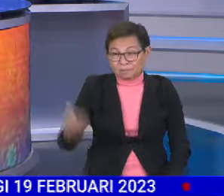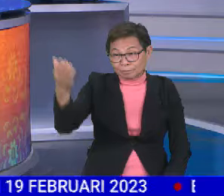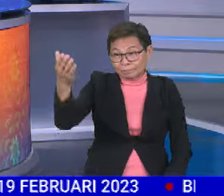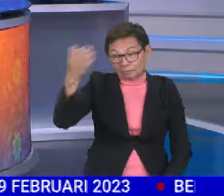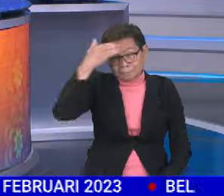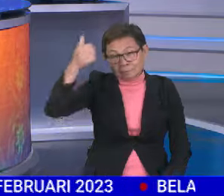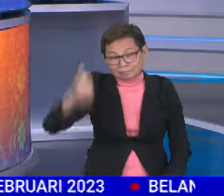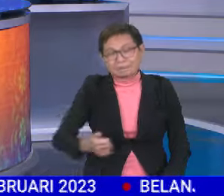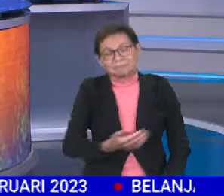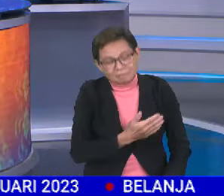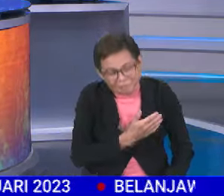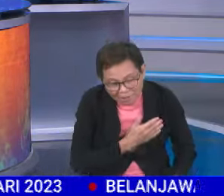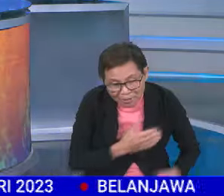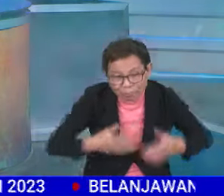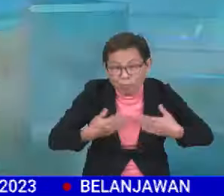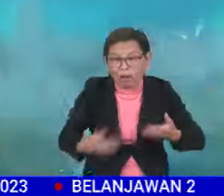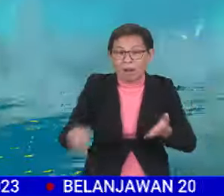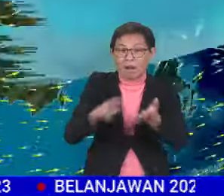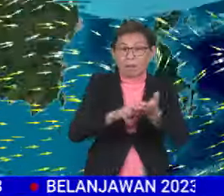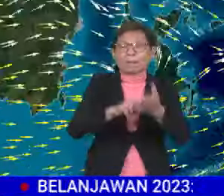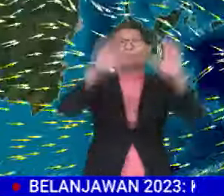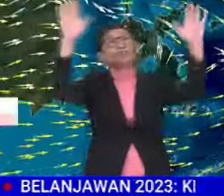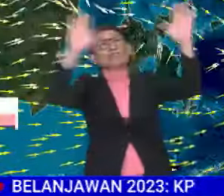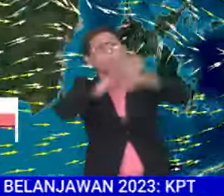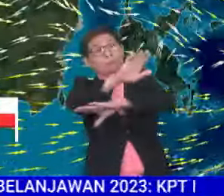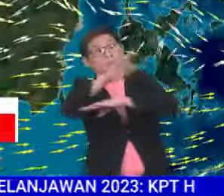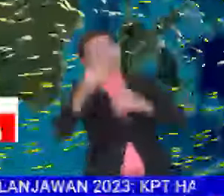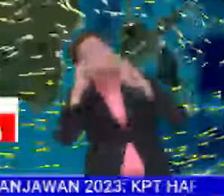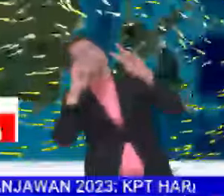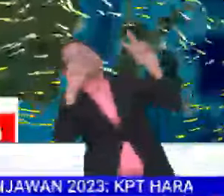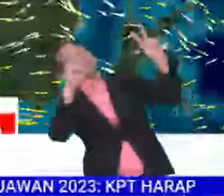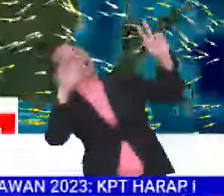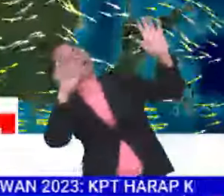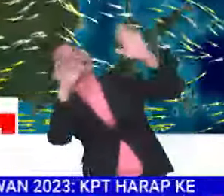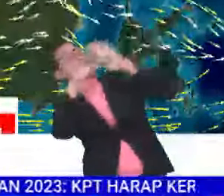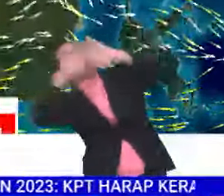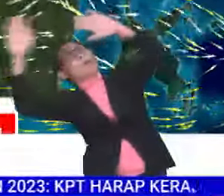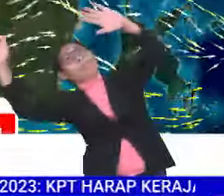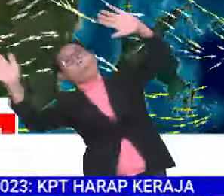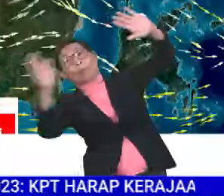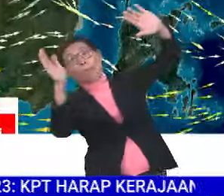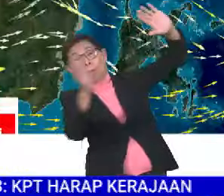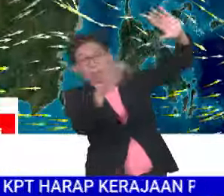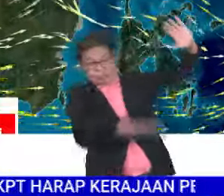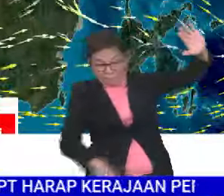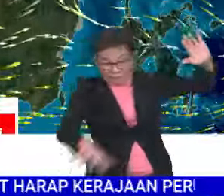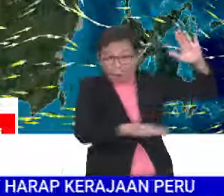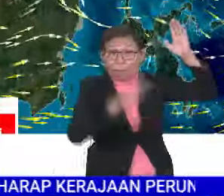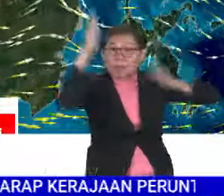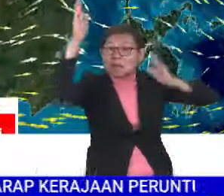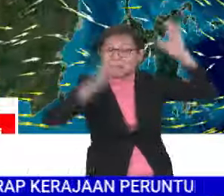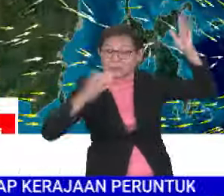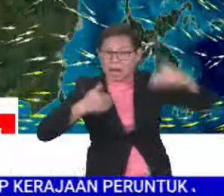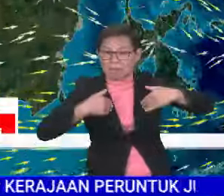Assalamualaikum dan salam sejahtera. Laporan cuaca pada petak ini kita lihat terlebih dahulu papan rancatan angin. Buat masa kini, rantau negara kita masih